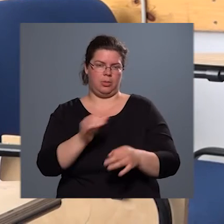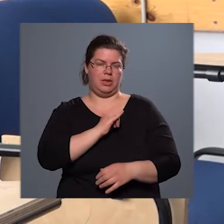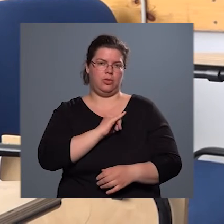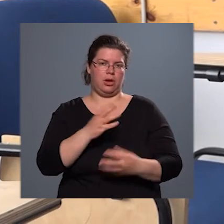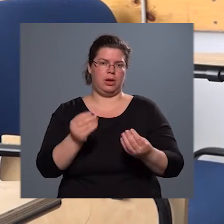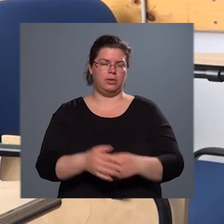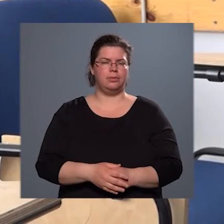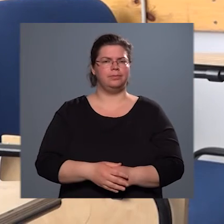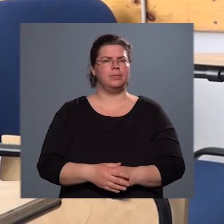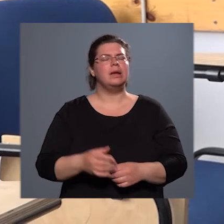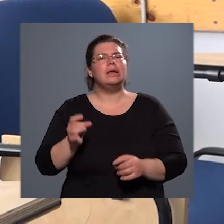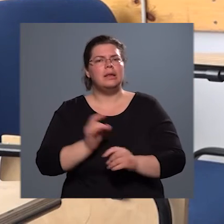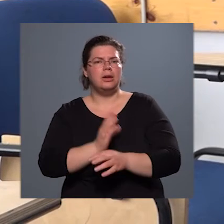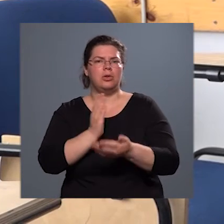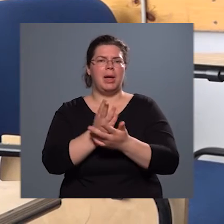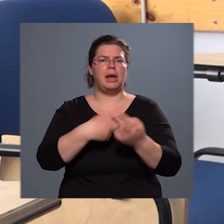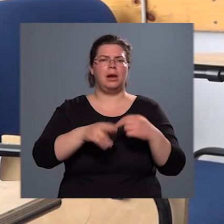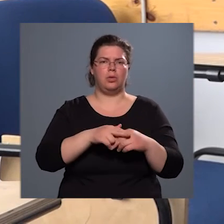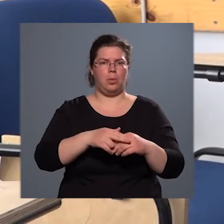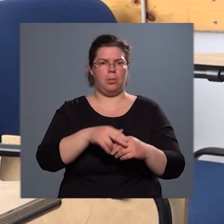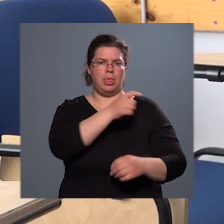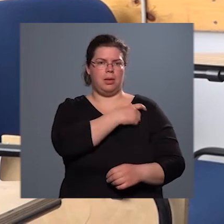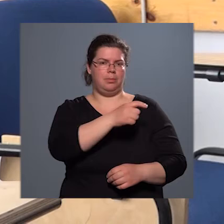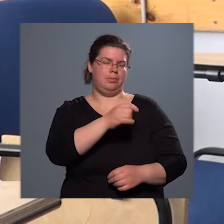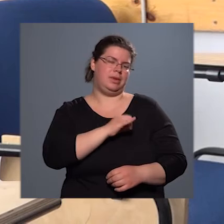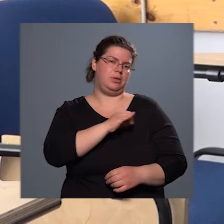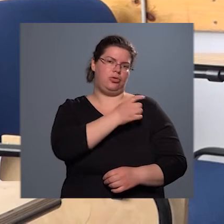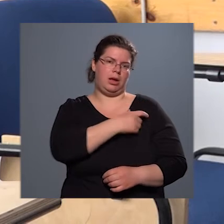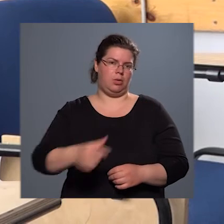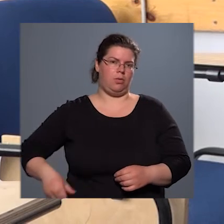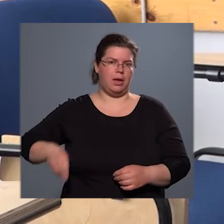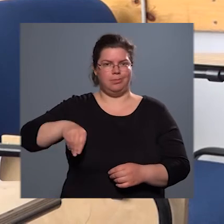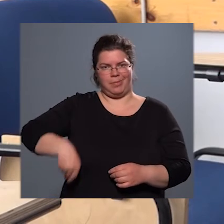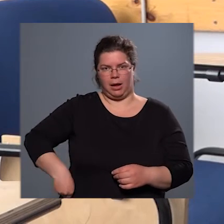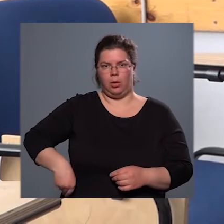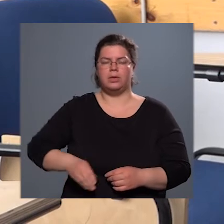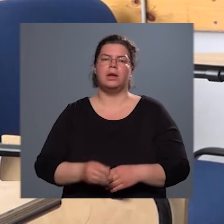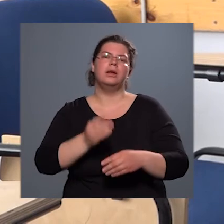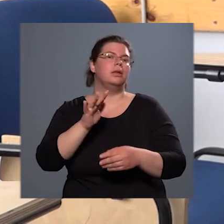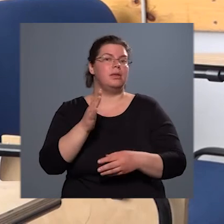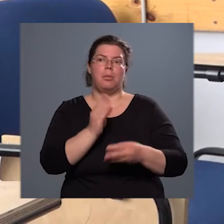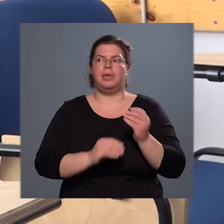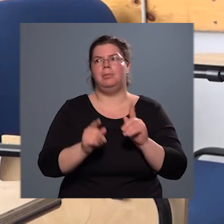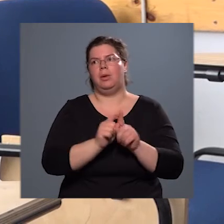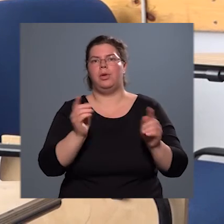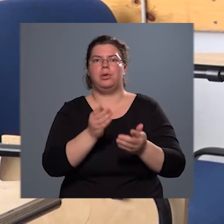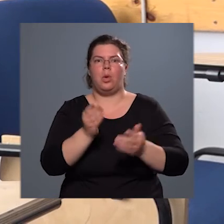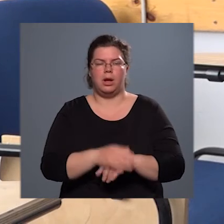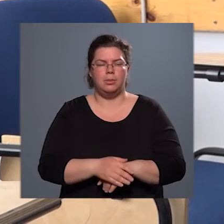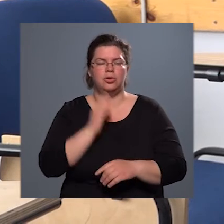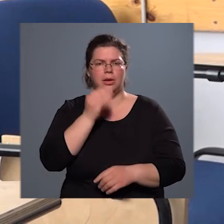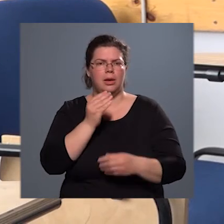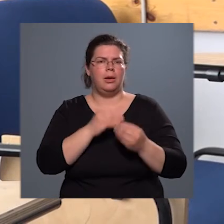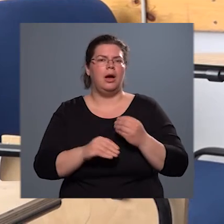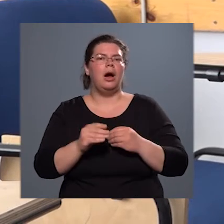most már egyre többen bekötik, és nem azért, mert olyan szorgalmasak az emberek, hanem azért, mert csipok